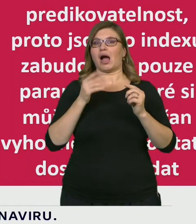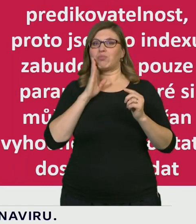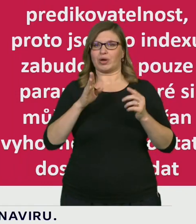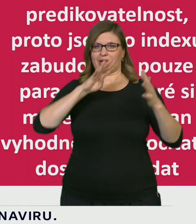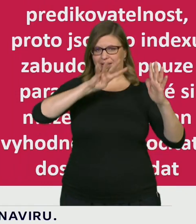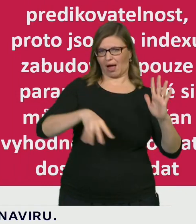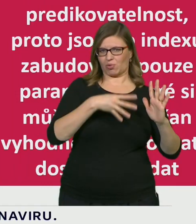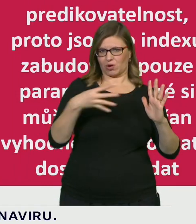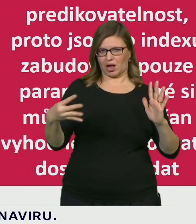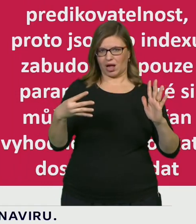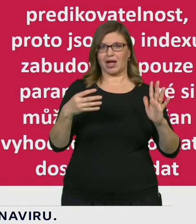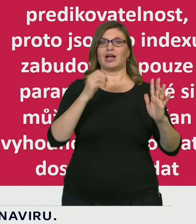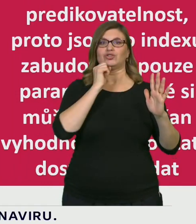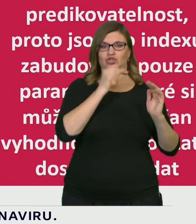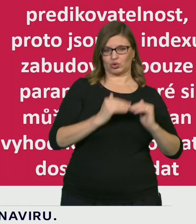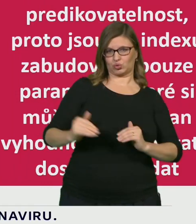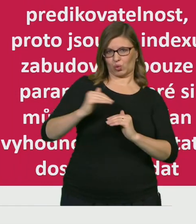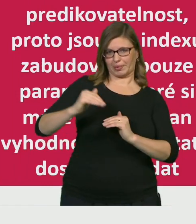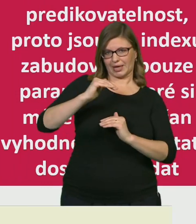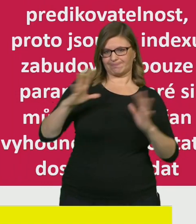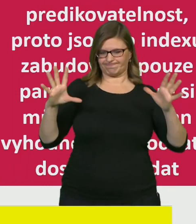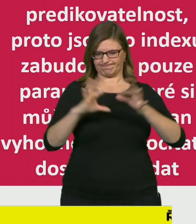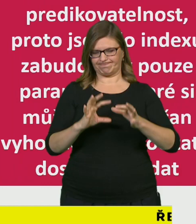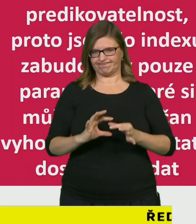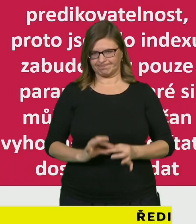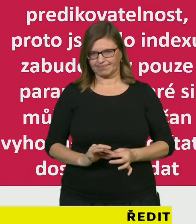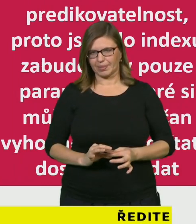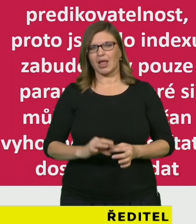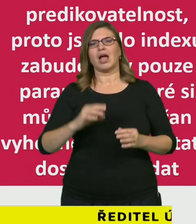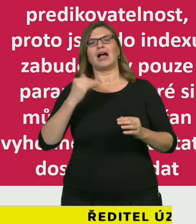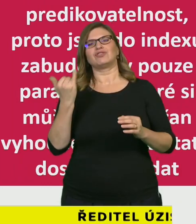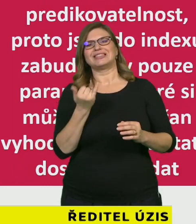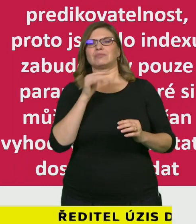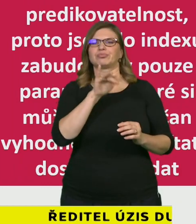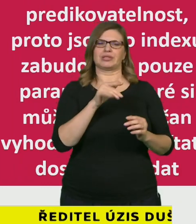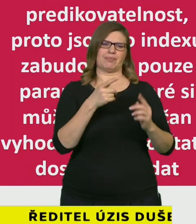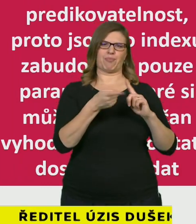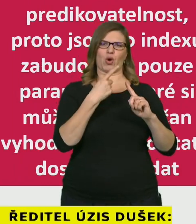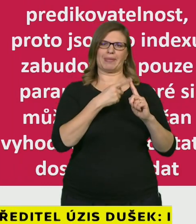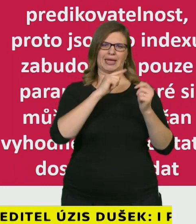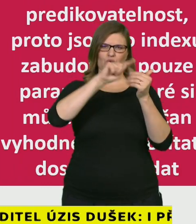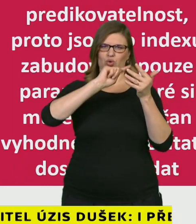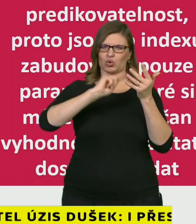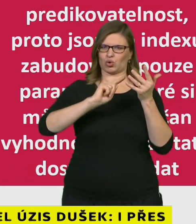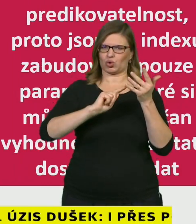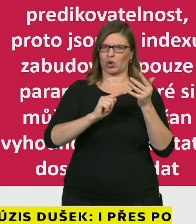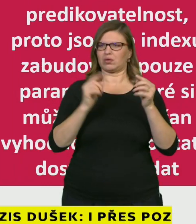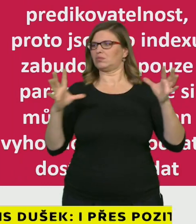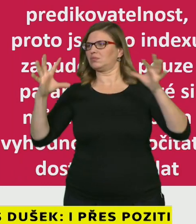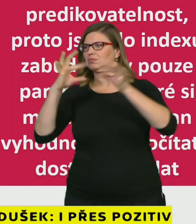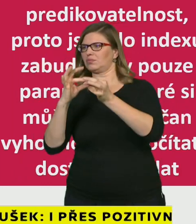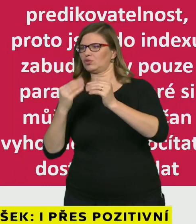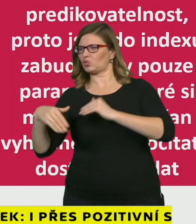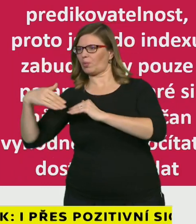predikovatelnost a proto jsou do Indexu zabudovány pouze ty parametry, které si může zjistit a vlastně i spočítat každý z nás.